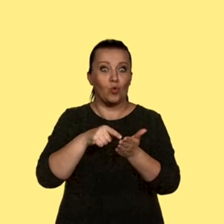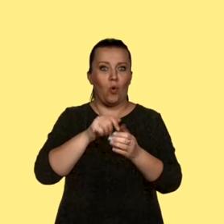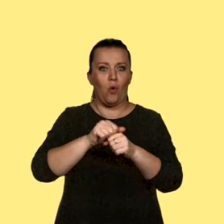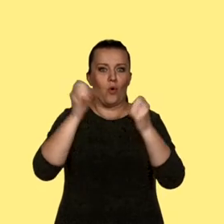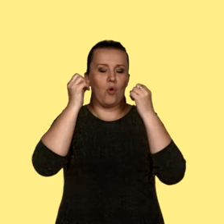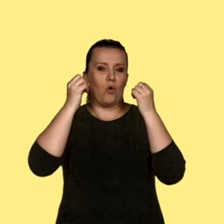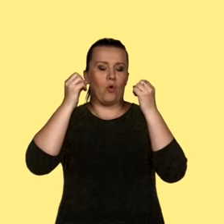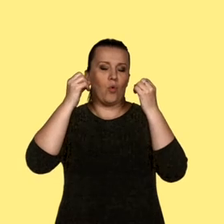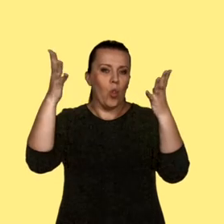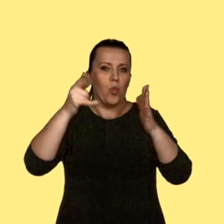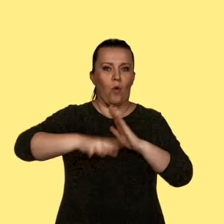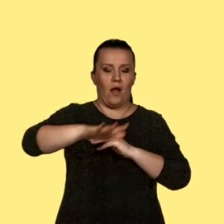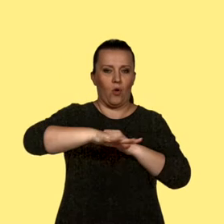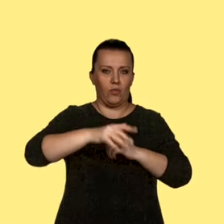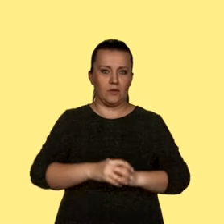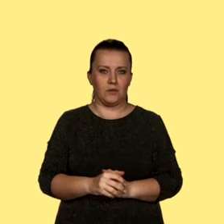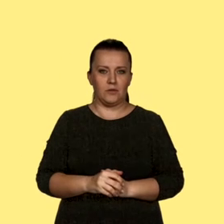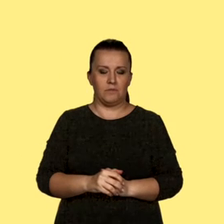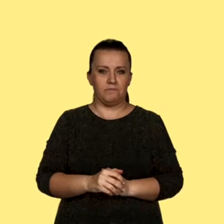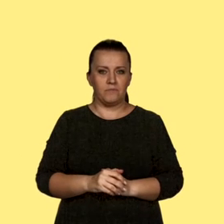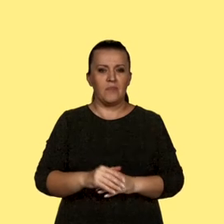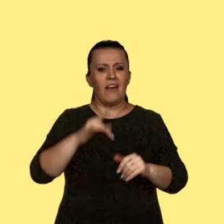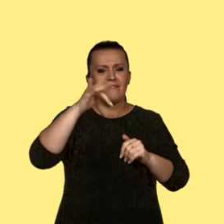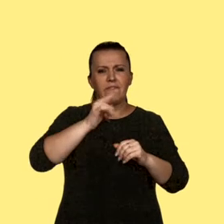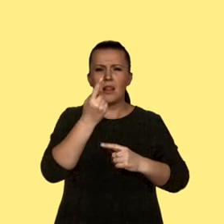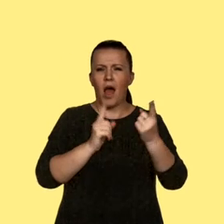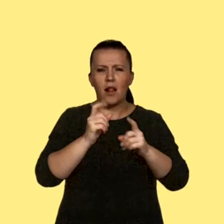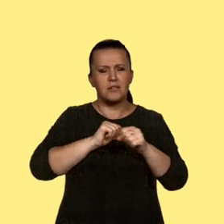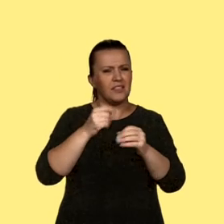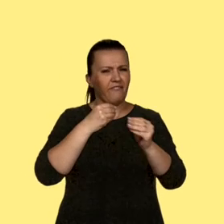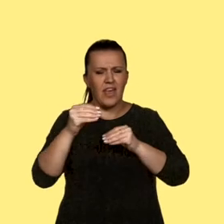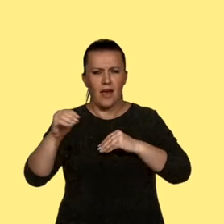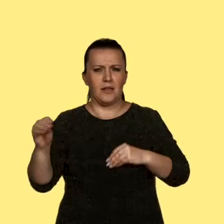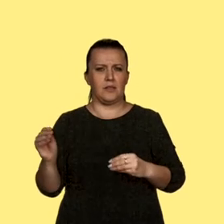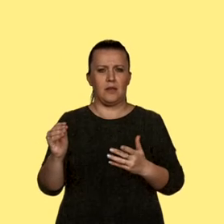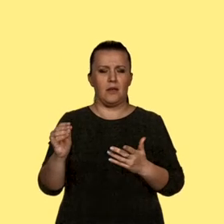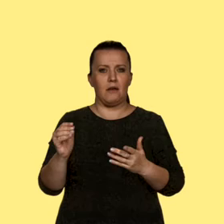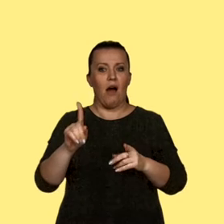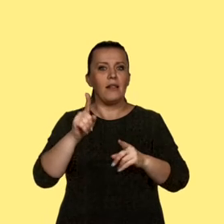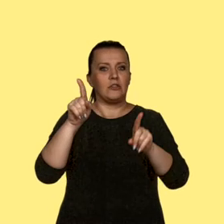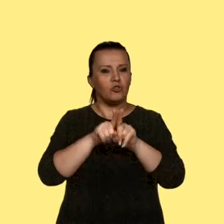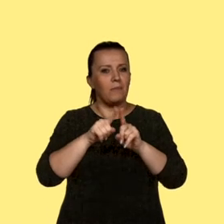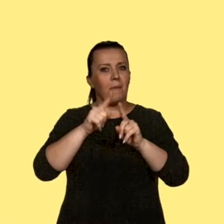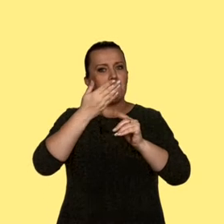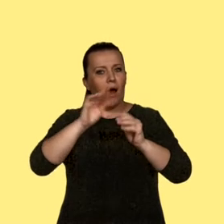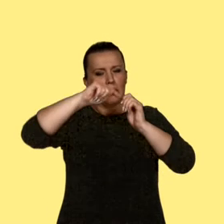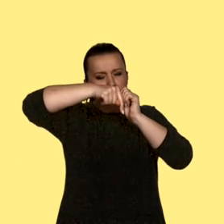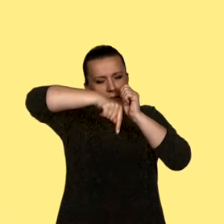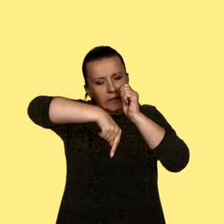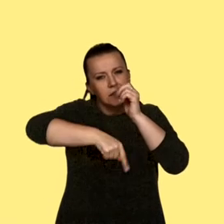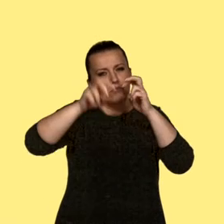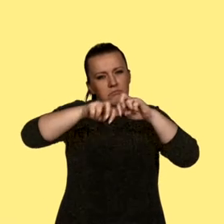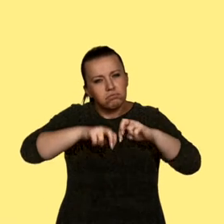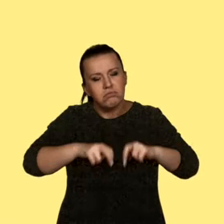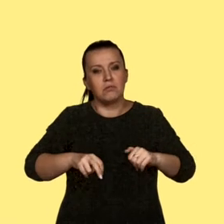To wszystko jest kontekst kulturowy. Ich jest oczywiście bardzo wiele, o wiele więcej w lalce, ale z tymi należałoby się zapoznać i